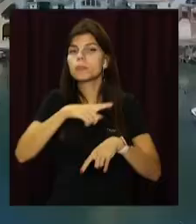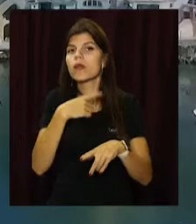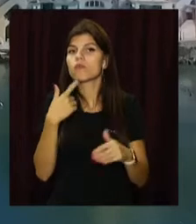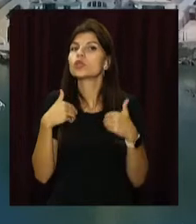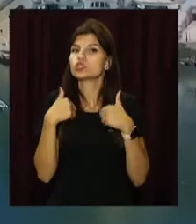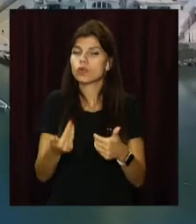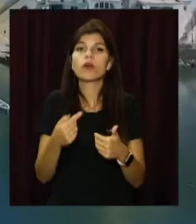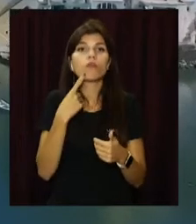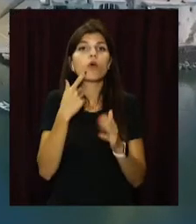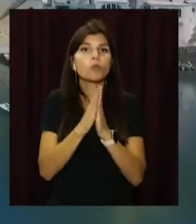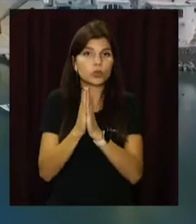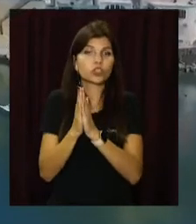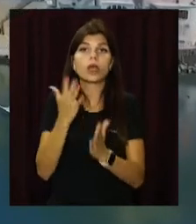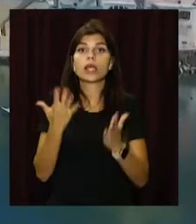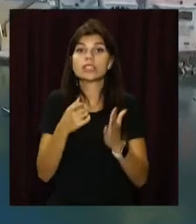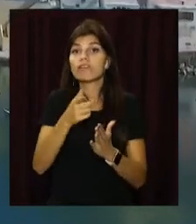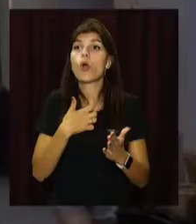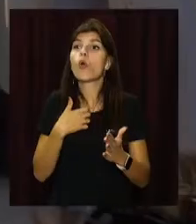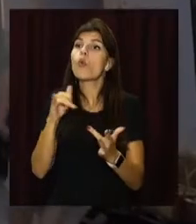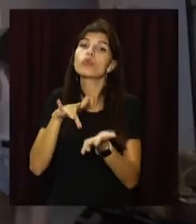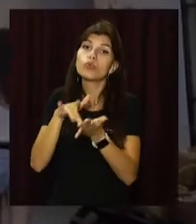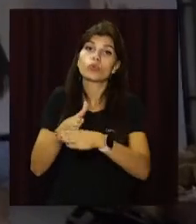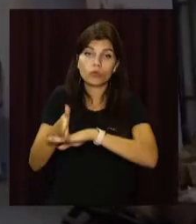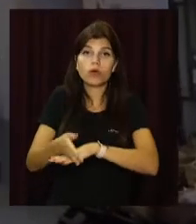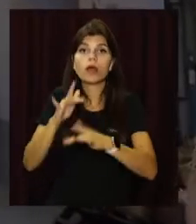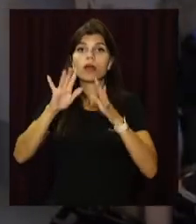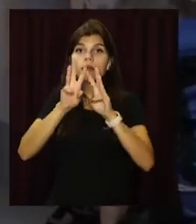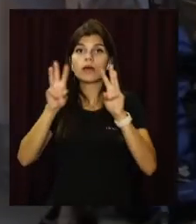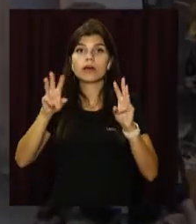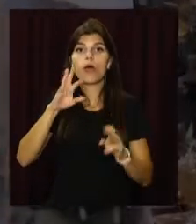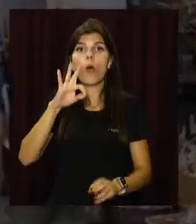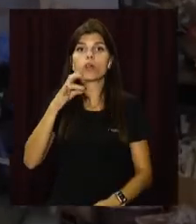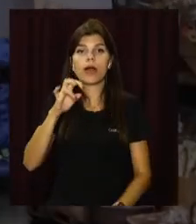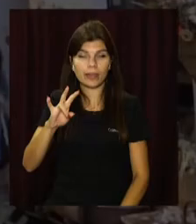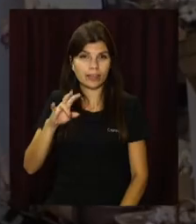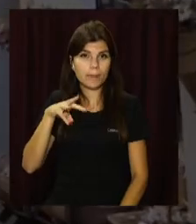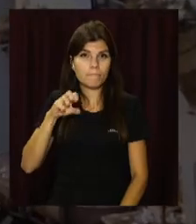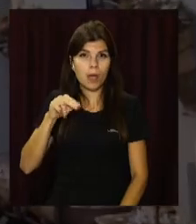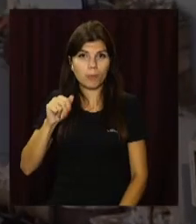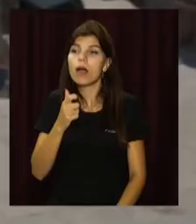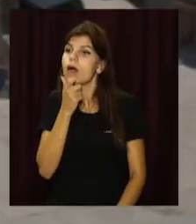мандрівкою перевіряти актуальний режим в'їзду та транзиту на онлайн-мапі на сайті відомства.